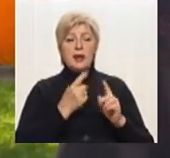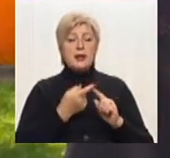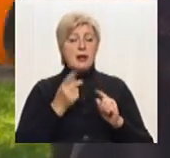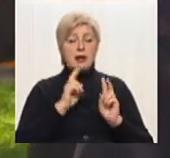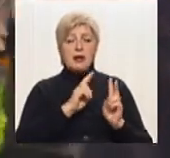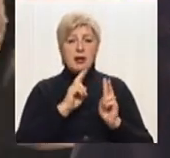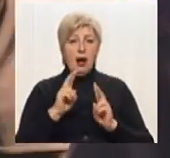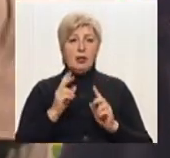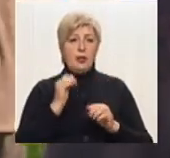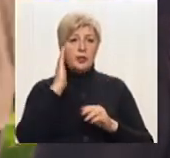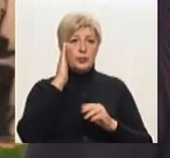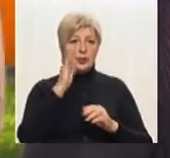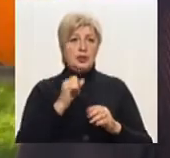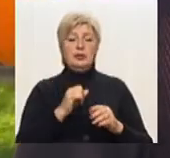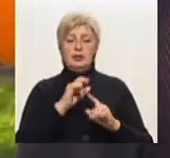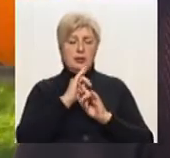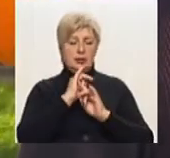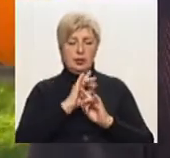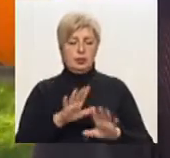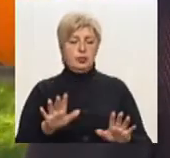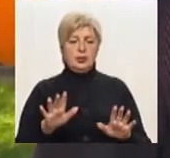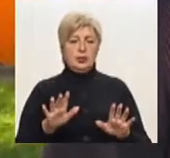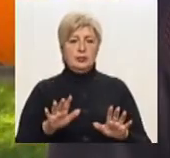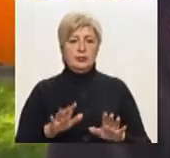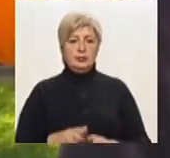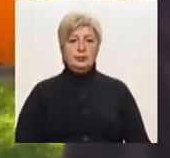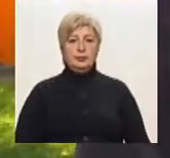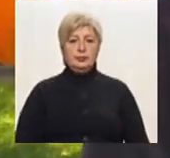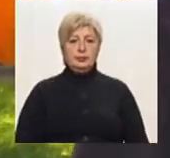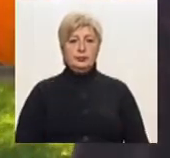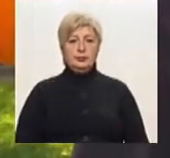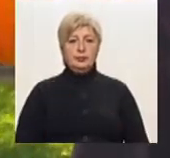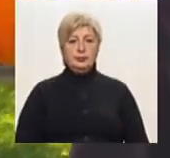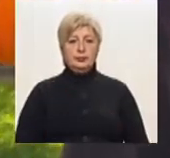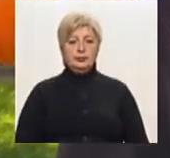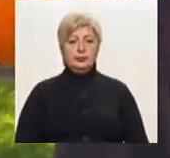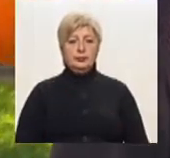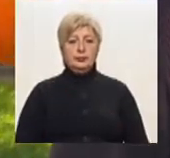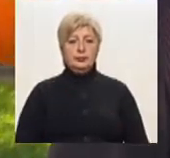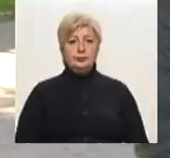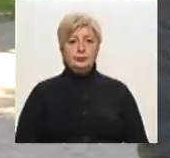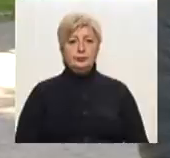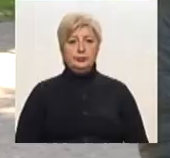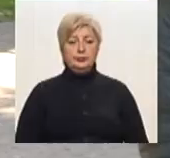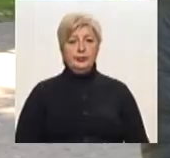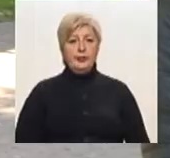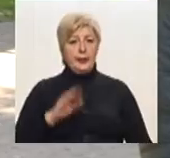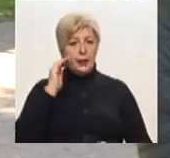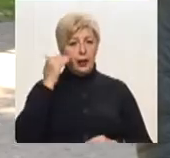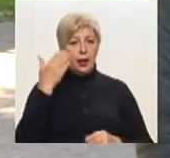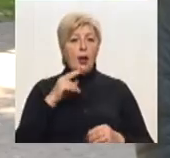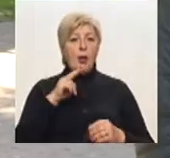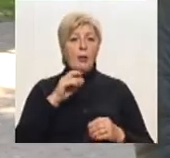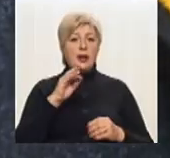у майбутньому не передбачається». «Ніякої перспективи в майбутньому не відбудеться». Михайло Ротар –